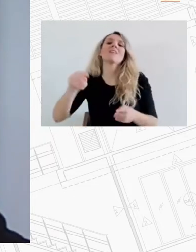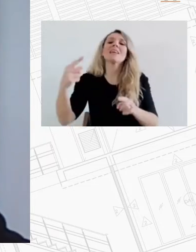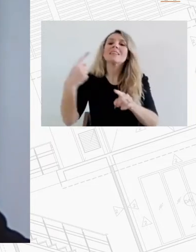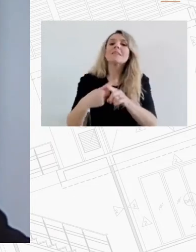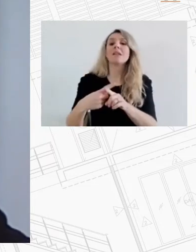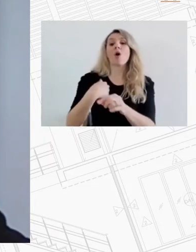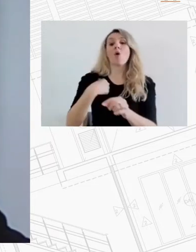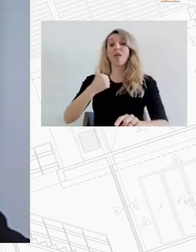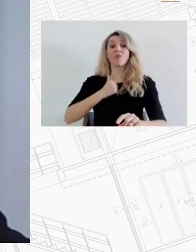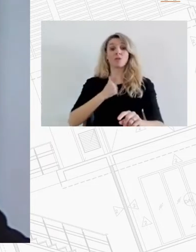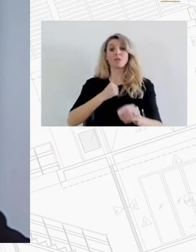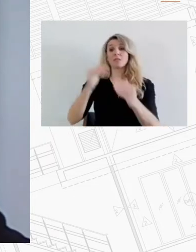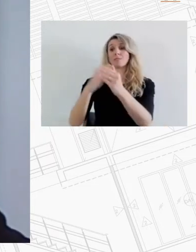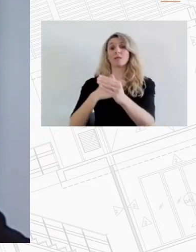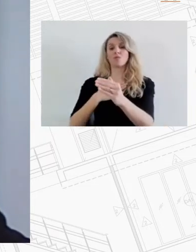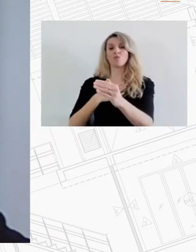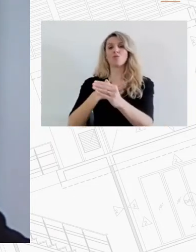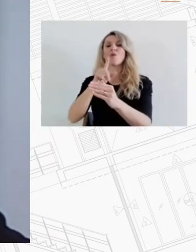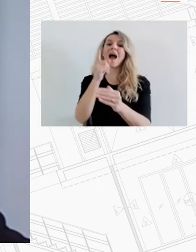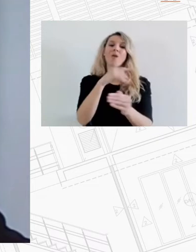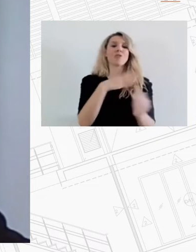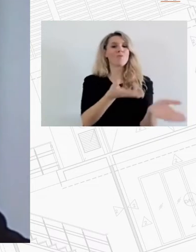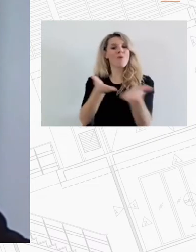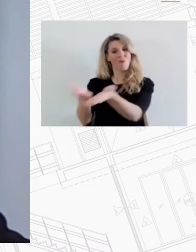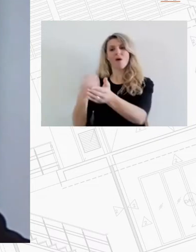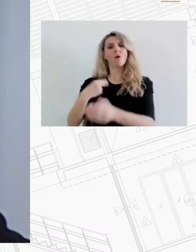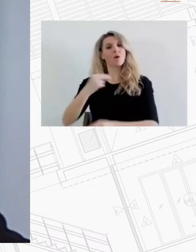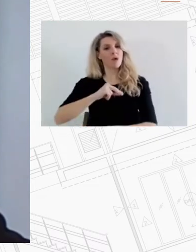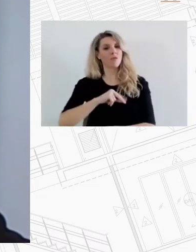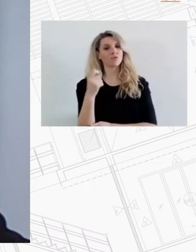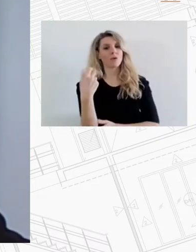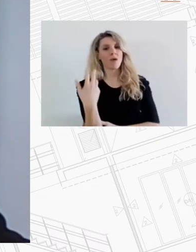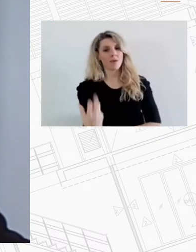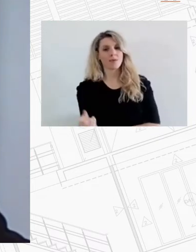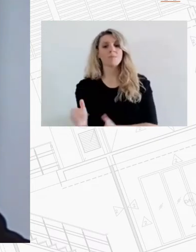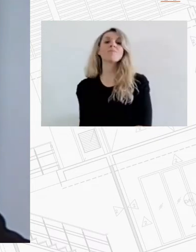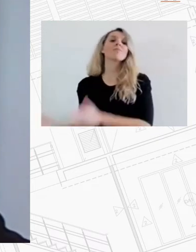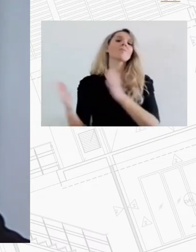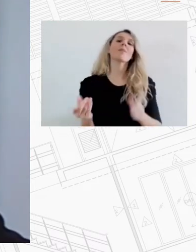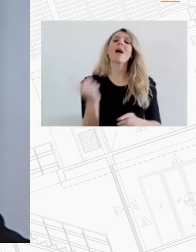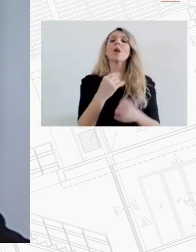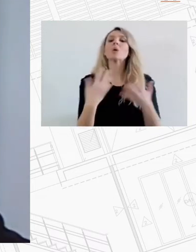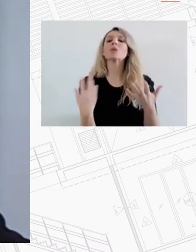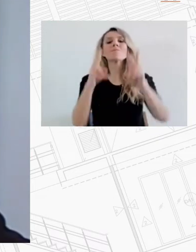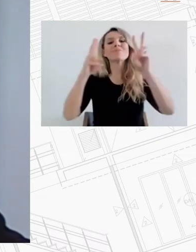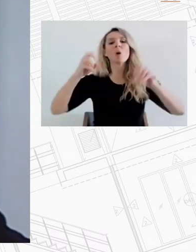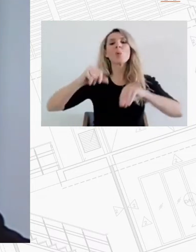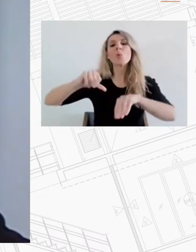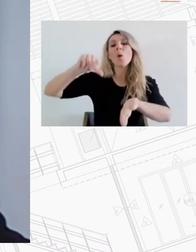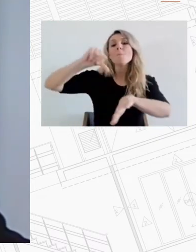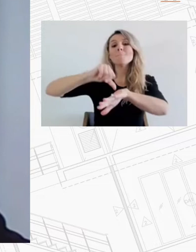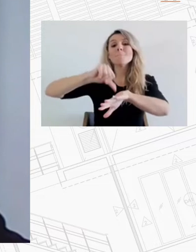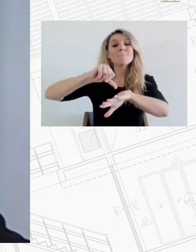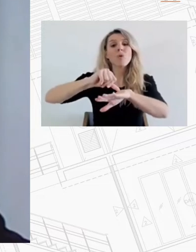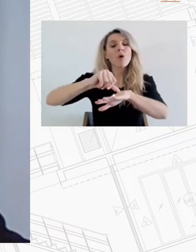ιδιοκτήτες. Επίσης έχει να κάνει και με την αστική αναζωγόνηση φανταστείτε όλο αυτό το